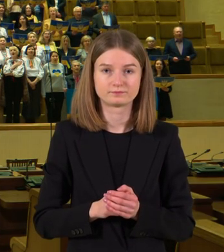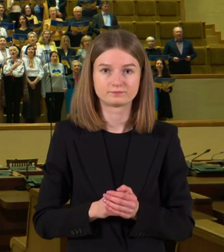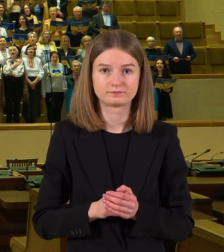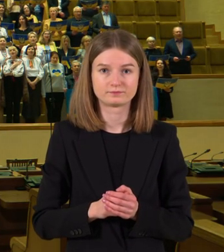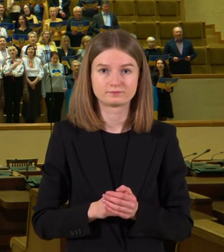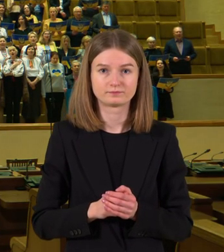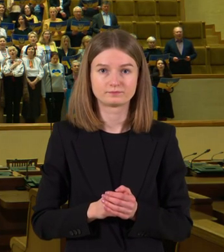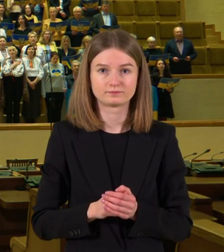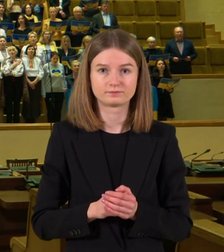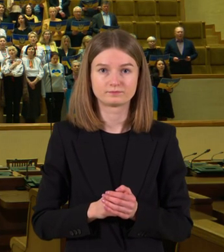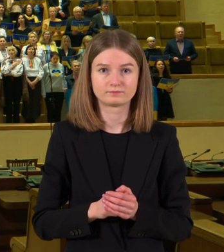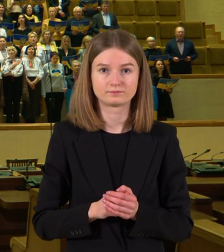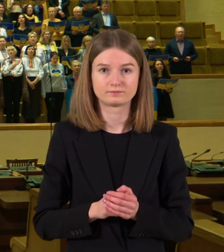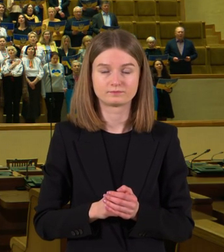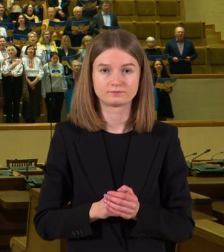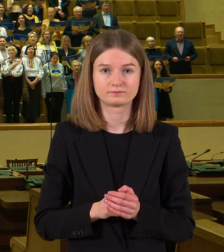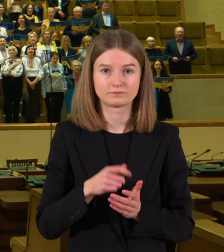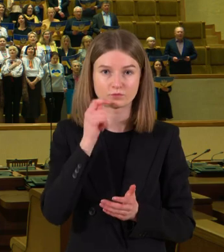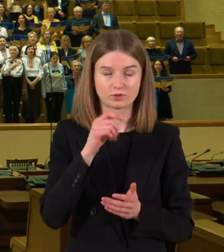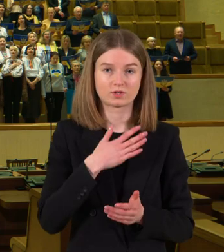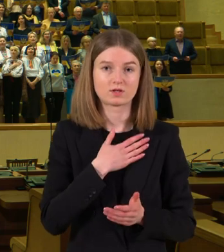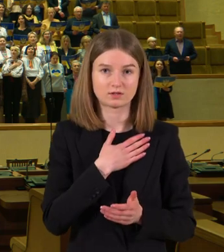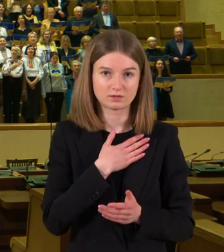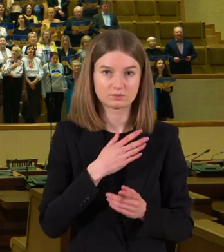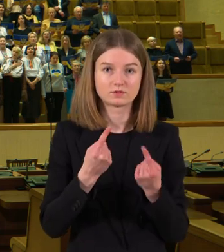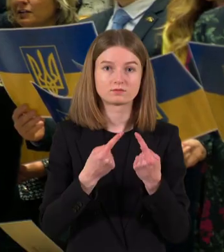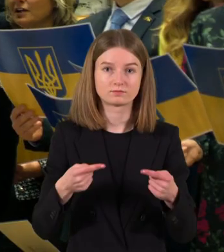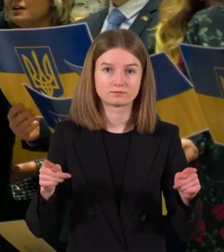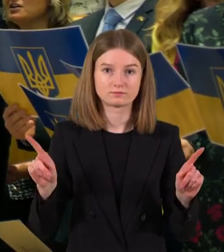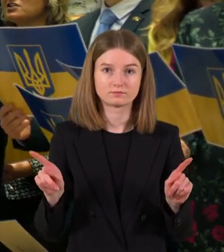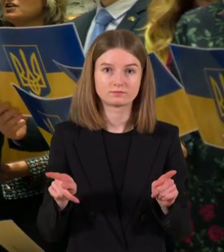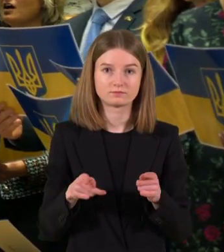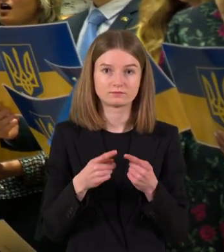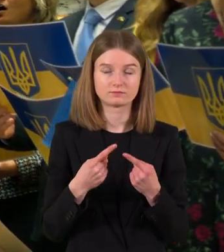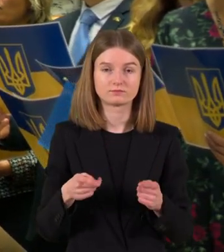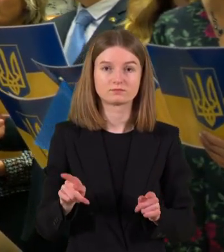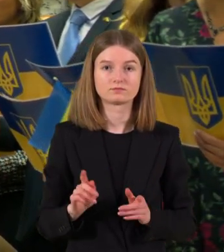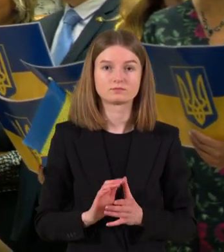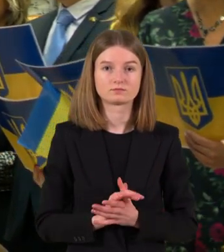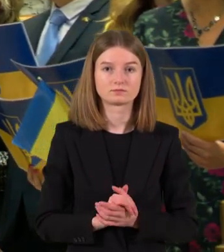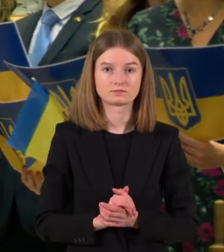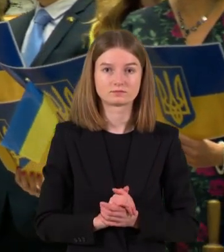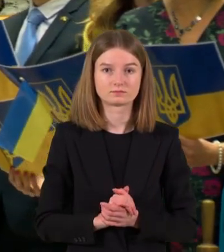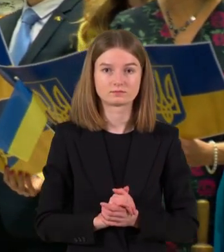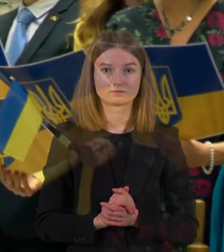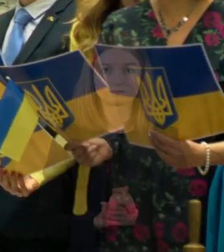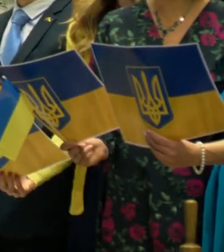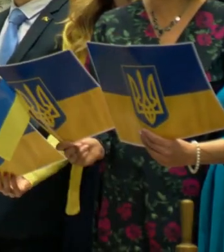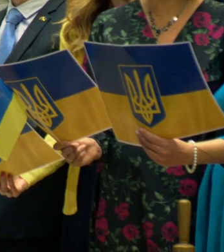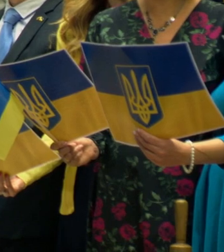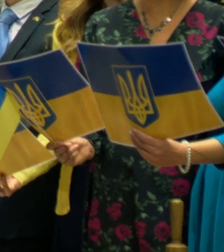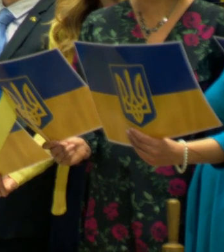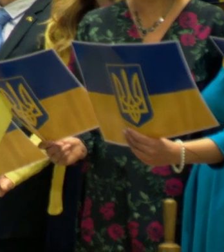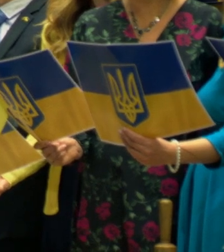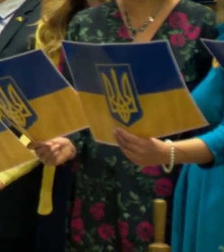bendruomenė pabrėžė, kartu visa Lietuva buvo,